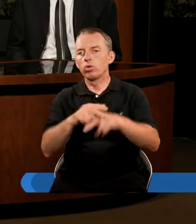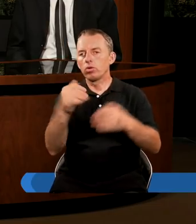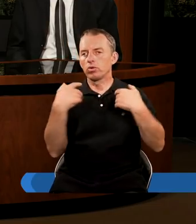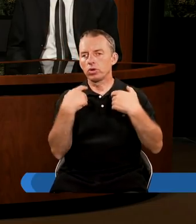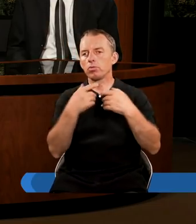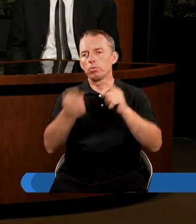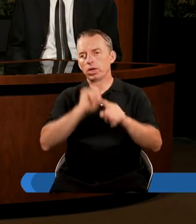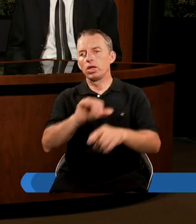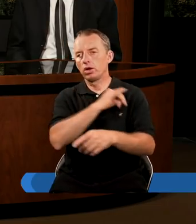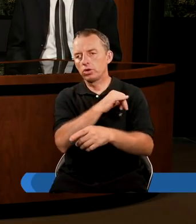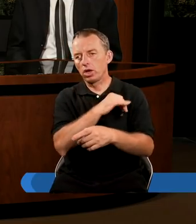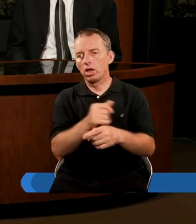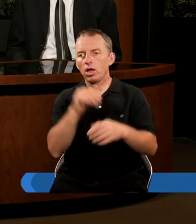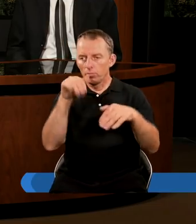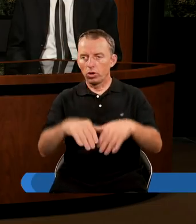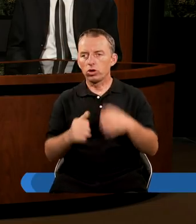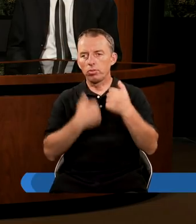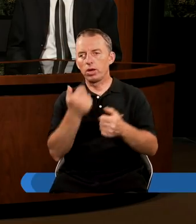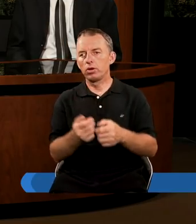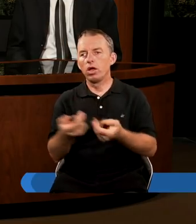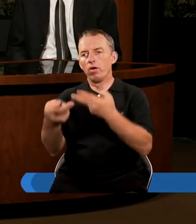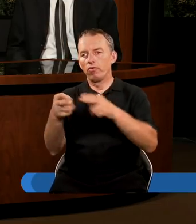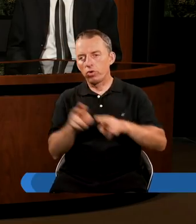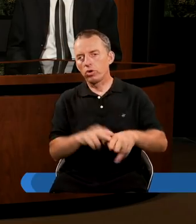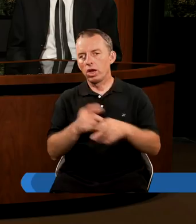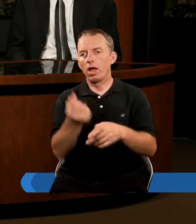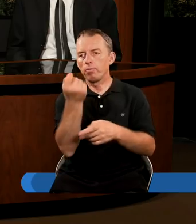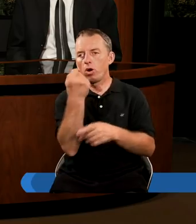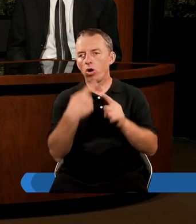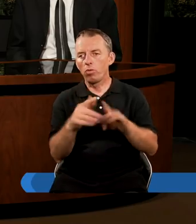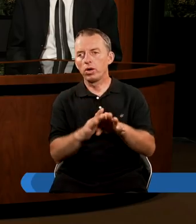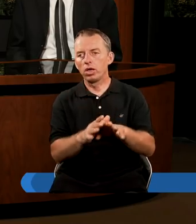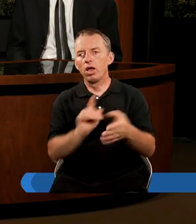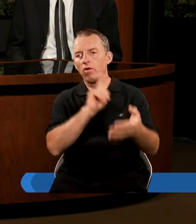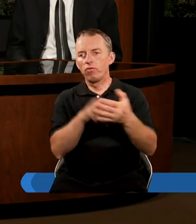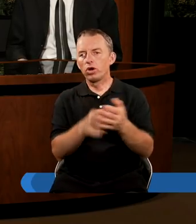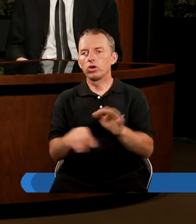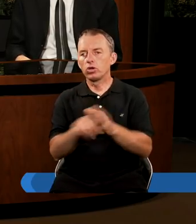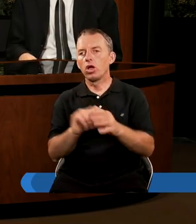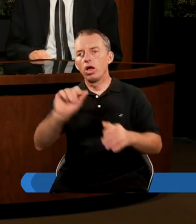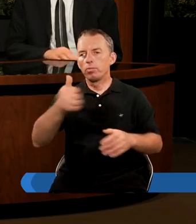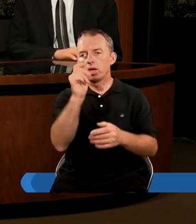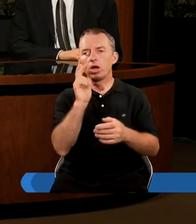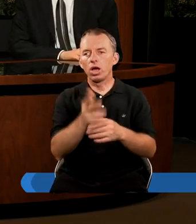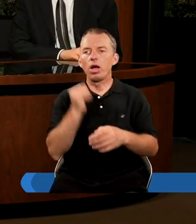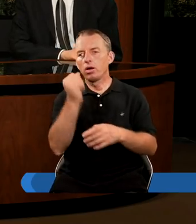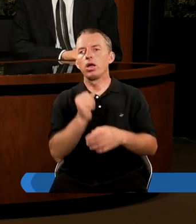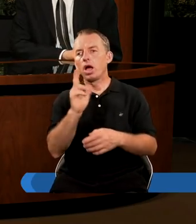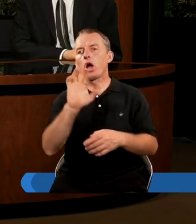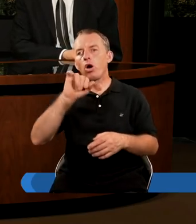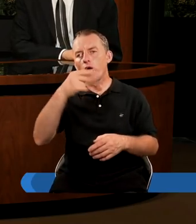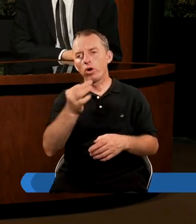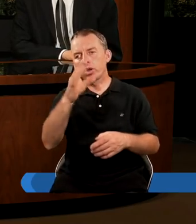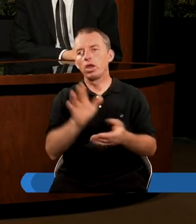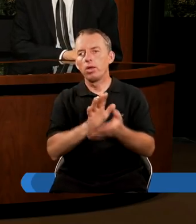wszechświecie przed grzechem. Tu jeszcze może bym wróciła na moment właśnie do pierwszego listu apostoła Pawła do